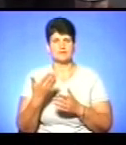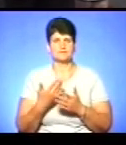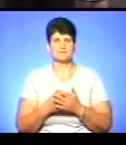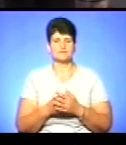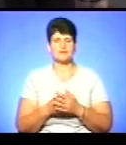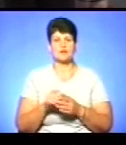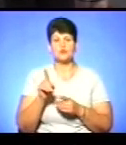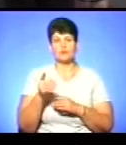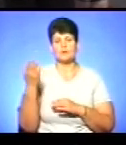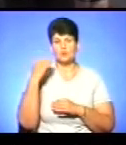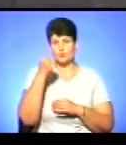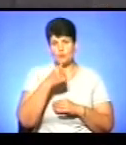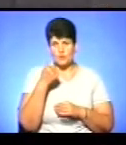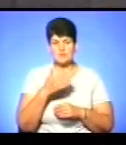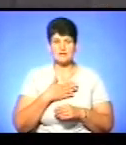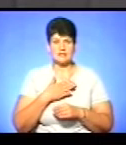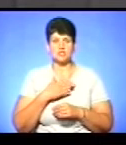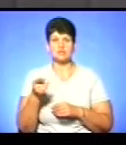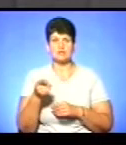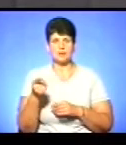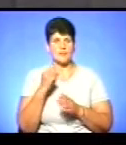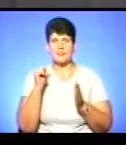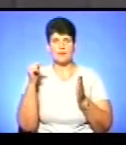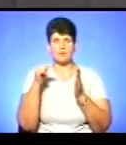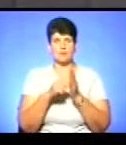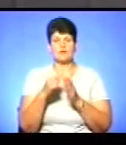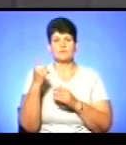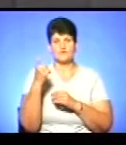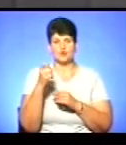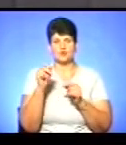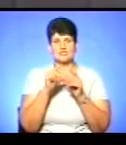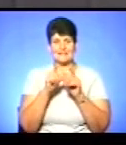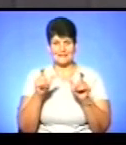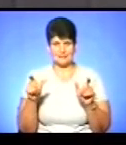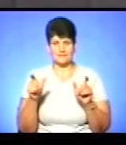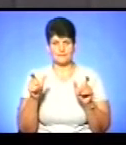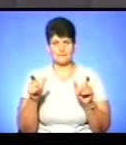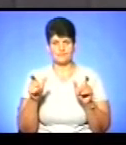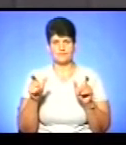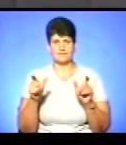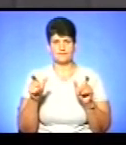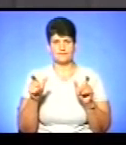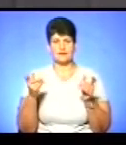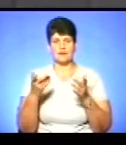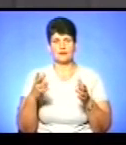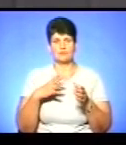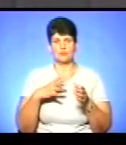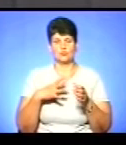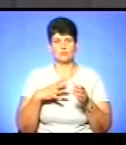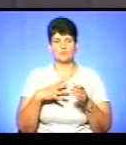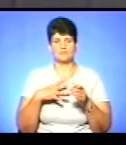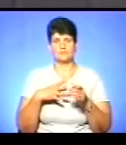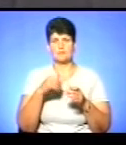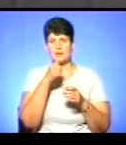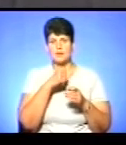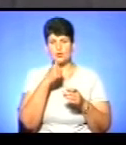ще, що в минулому році наш Тернопіль не попав в сотню шкіл, в яких було пілотне дослідження